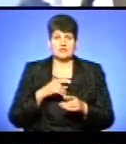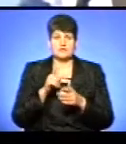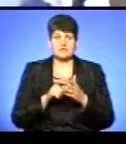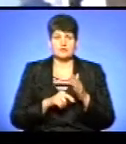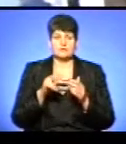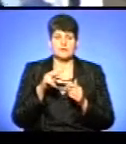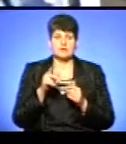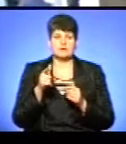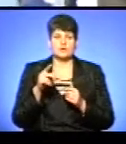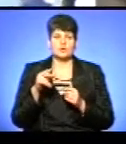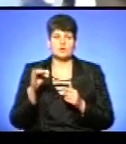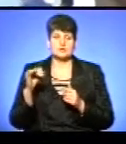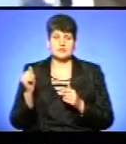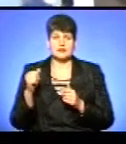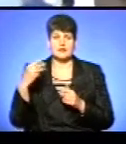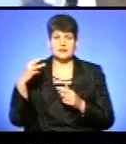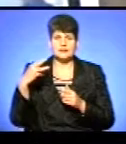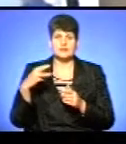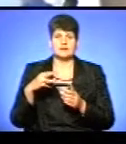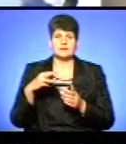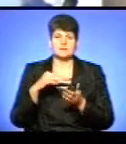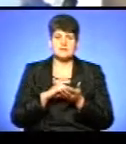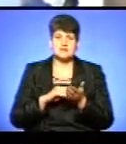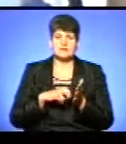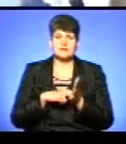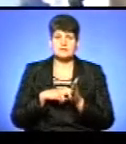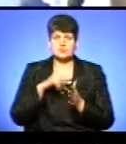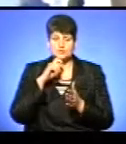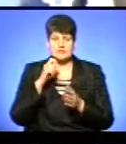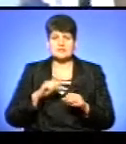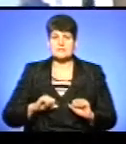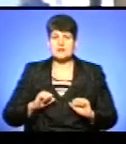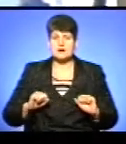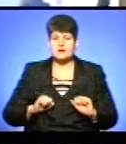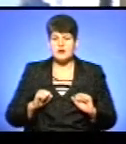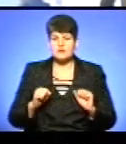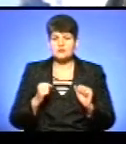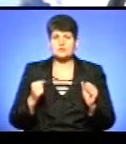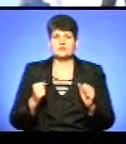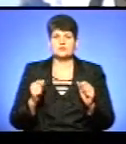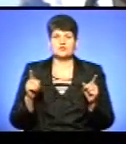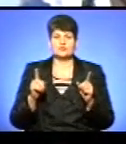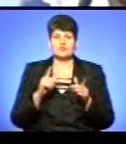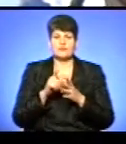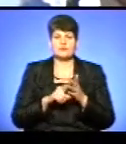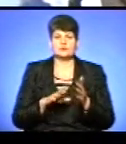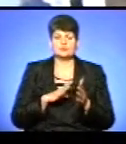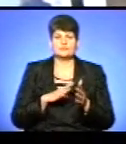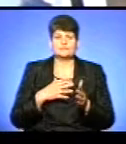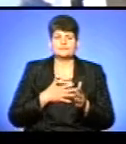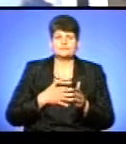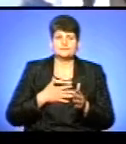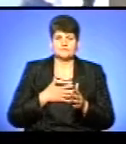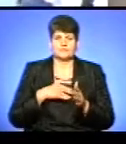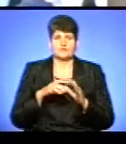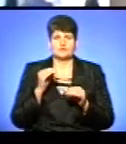Легостаєвої, писала «Калина лестець України». Стараюсь якийсь такий вірш, щоб він зворушливий вибирати, щоб